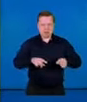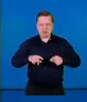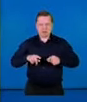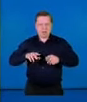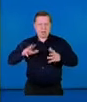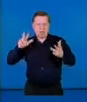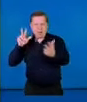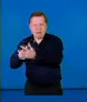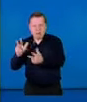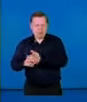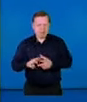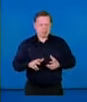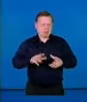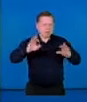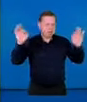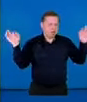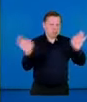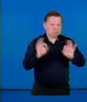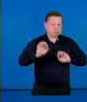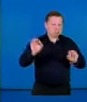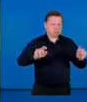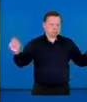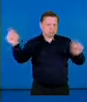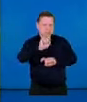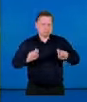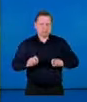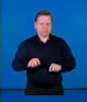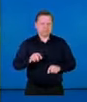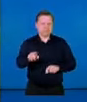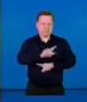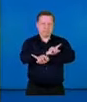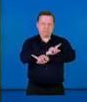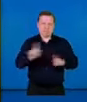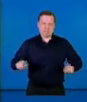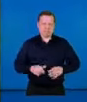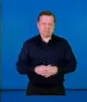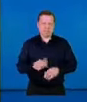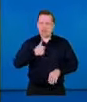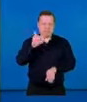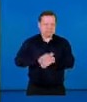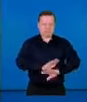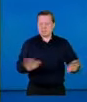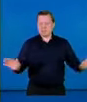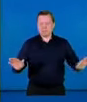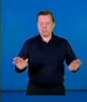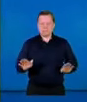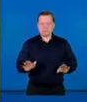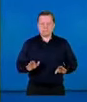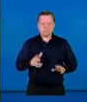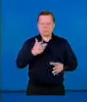wandalizmów, akty barbarzyństwa bardzo często, są absolutnie niedopuszczalne. Nie zgadzam się, nie ma żadnego